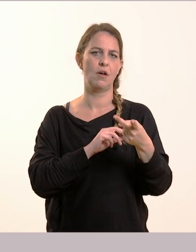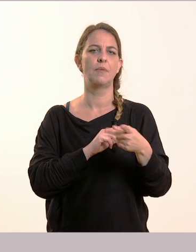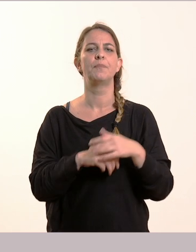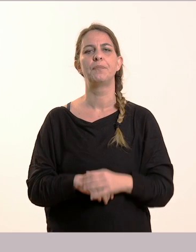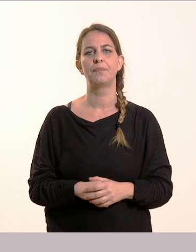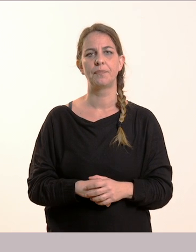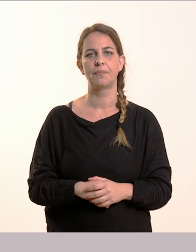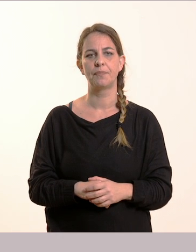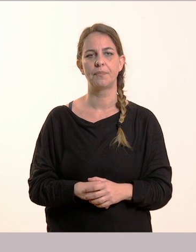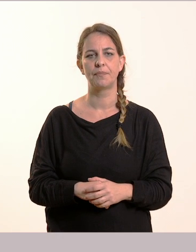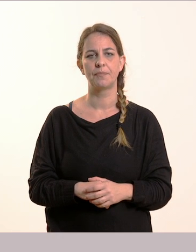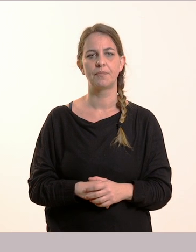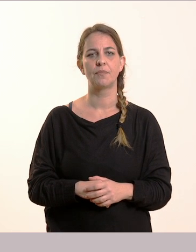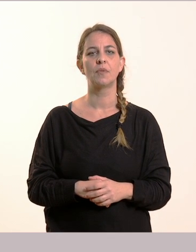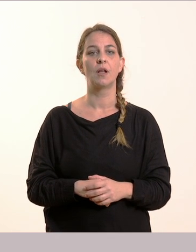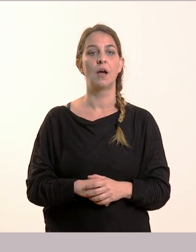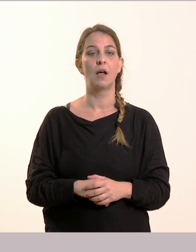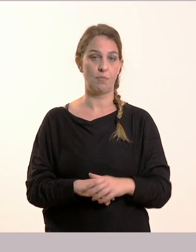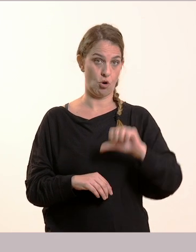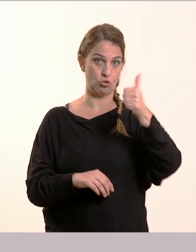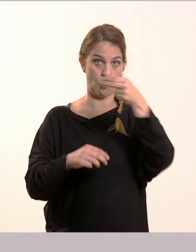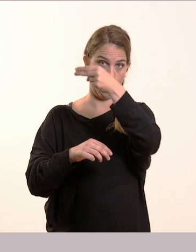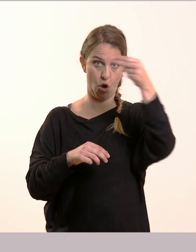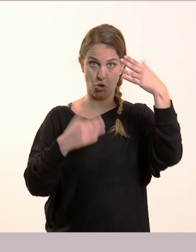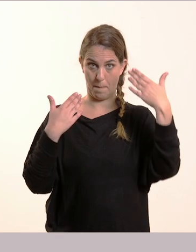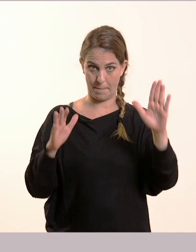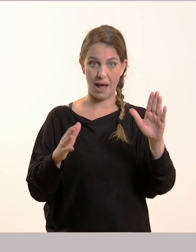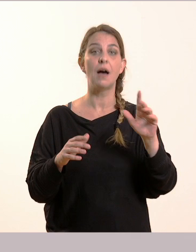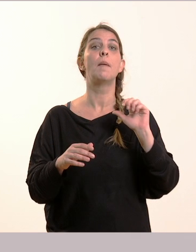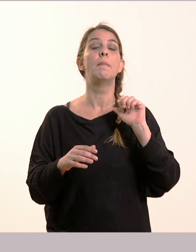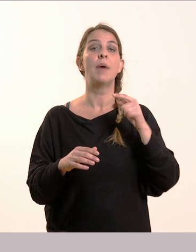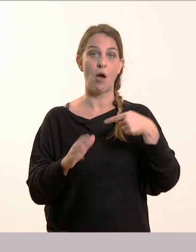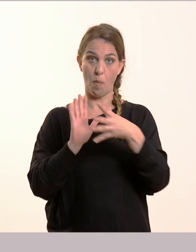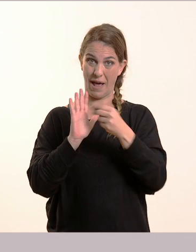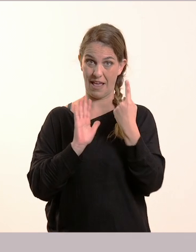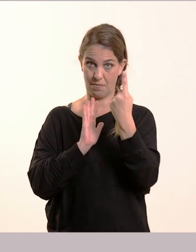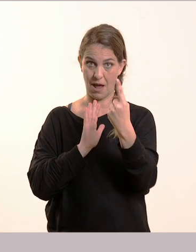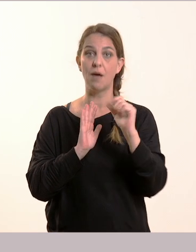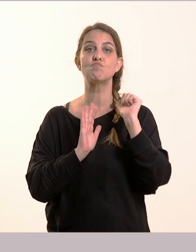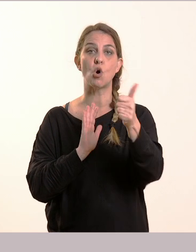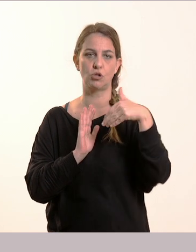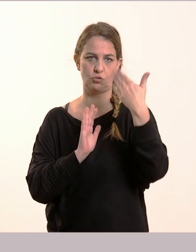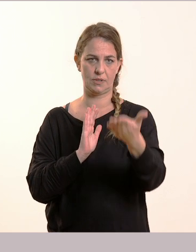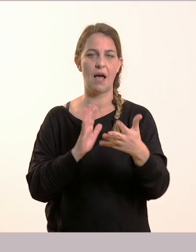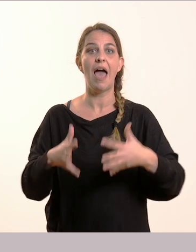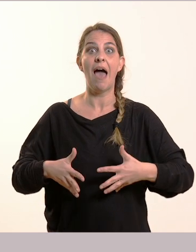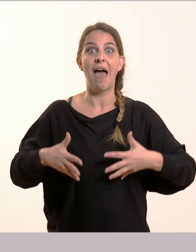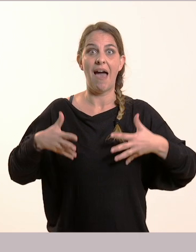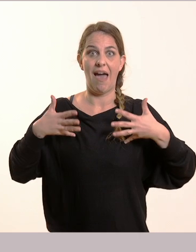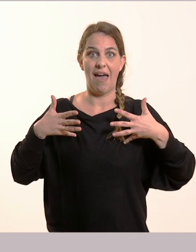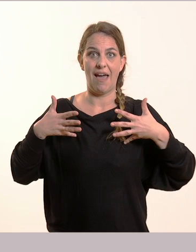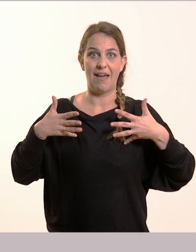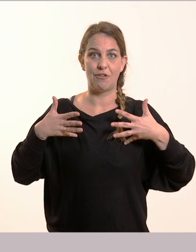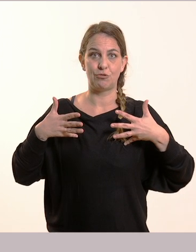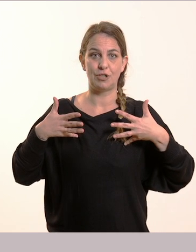Για να κάνουμε εμείς το πρώτο μαζί και θα συνεχίσετε μόνοι σας στο σπίτι. Λοιπόν, ενθουσιάζομαι. Ποιο είναι το ουσιαστικό που βγαίνει από το ρήμα